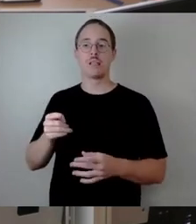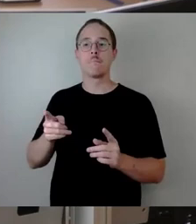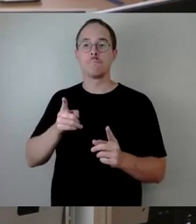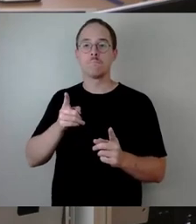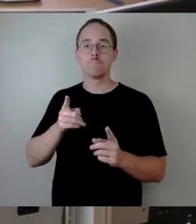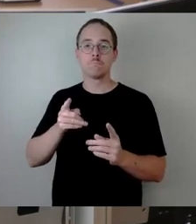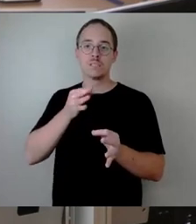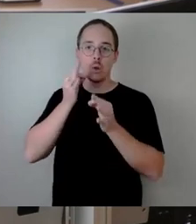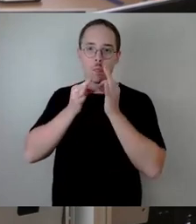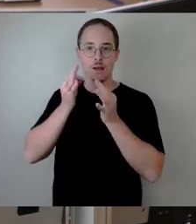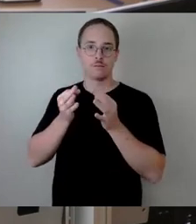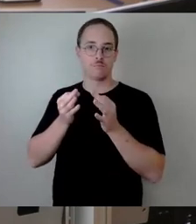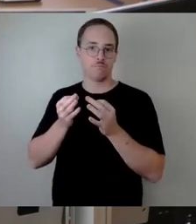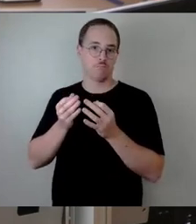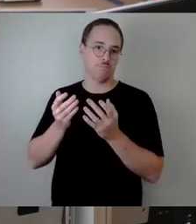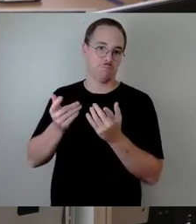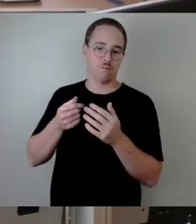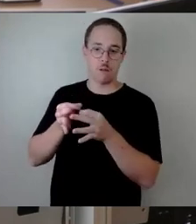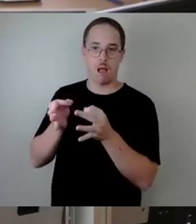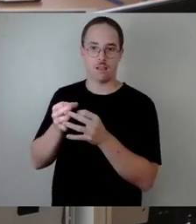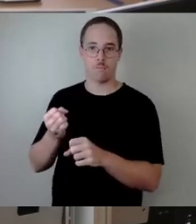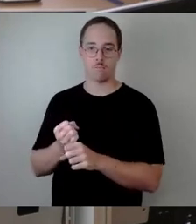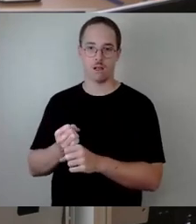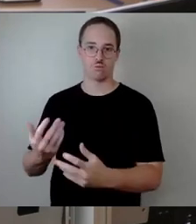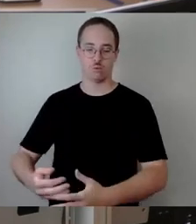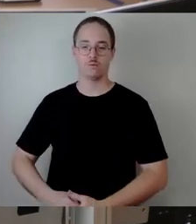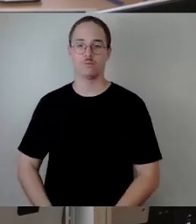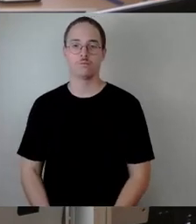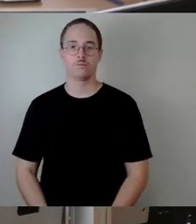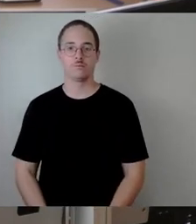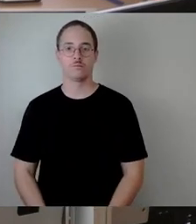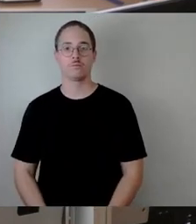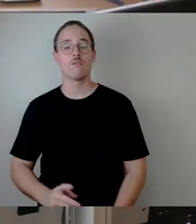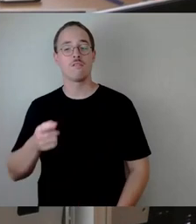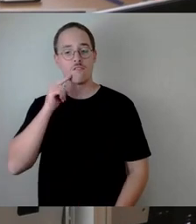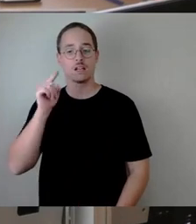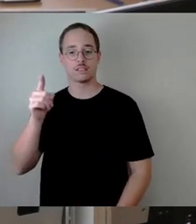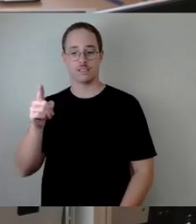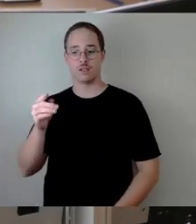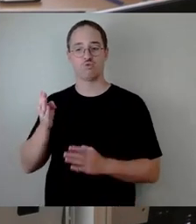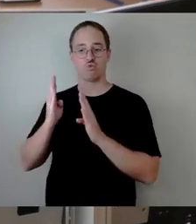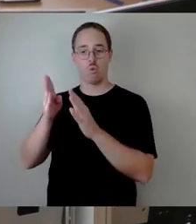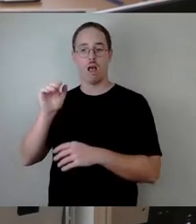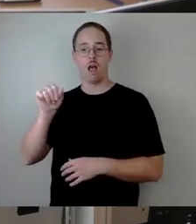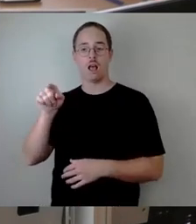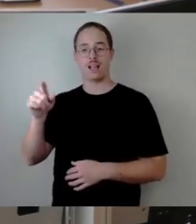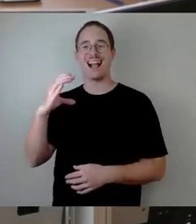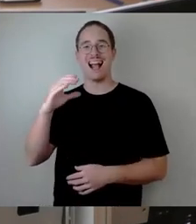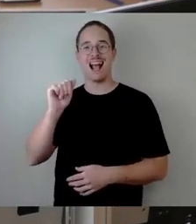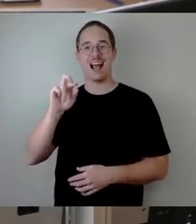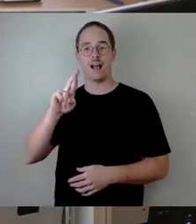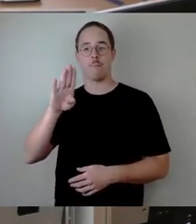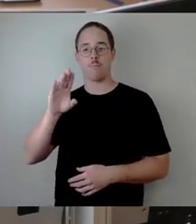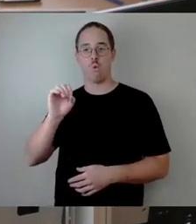verbreitert am Zug A, das wissen Sie, mit Karbonbeton auch schon aufgrund, was hält diese Brücke